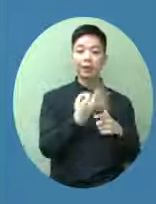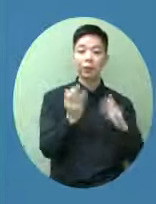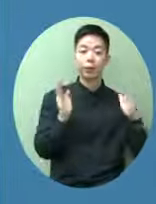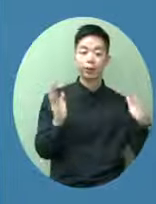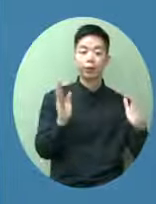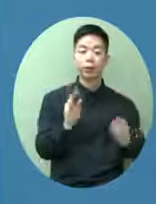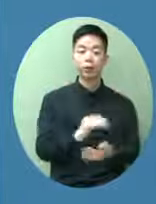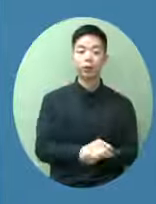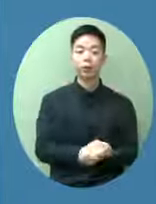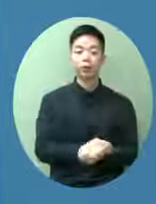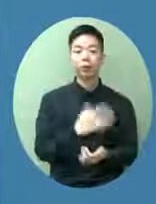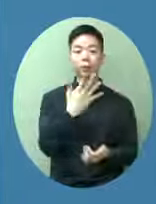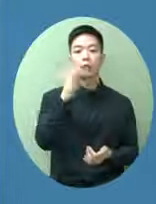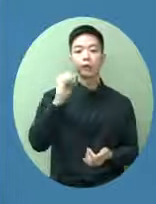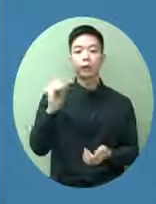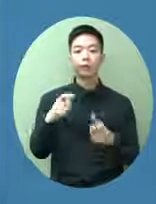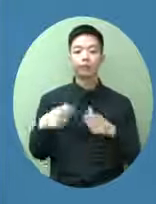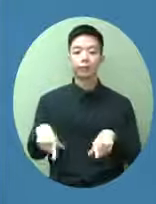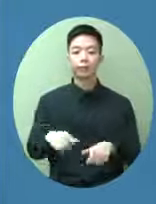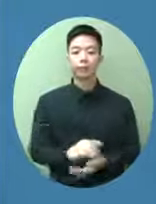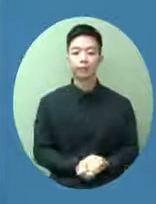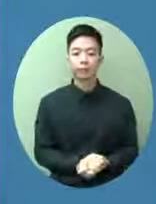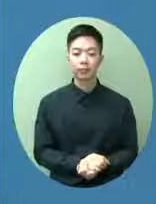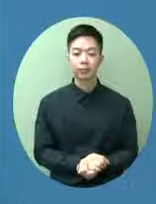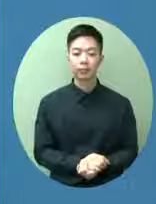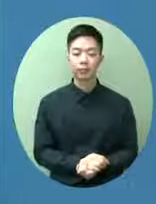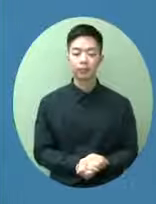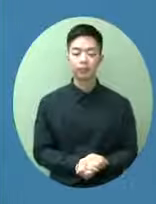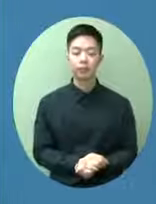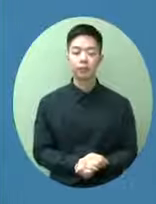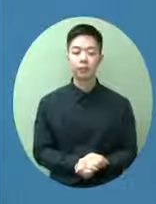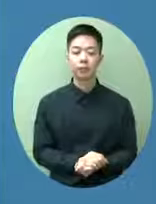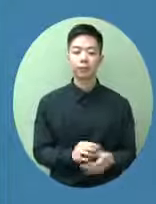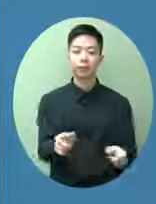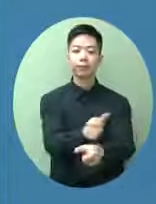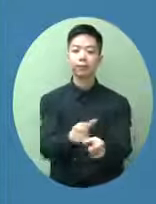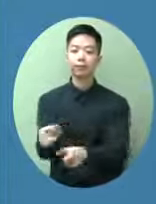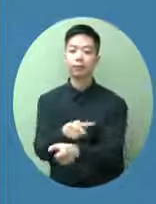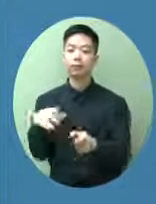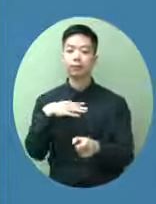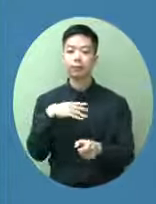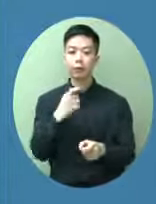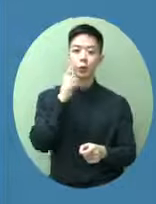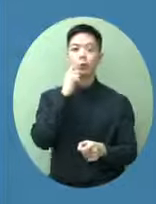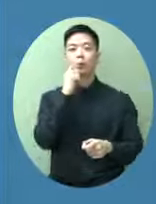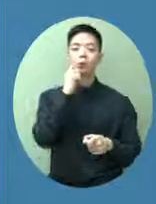是5%市面上的情況也開始活躍